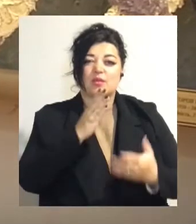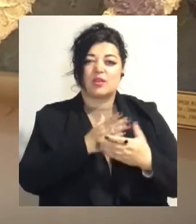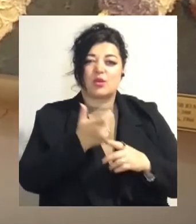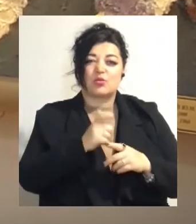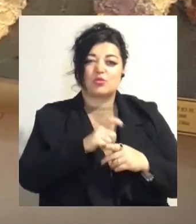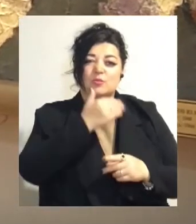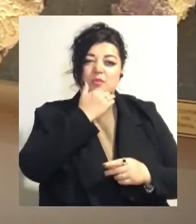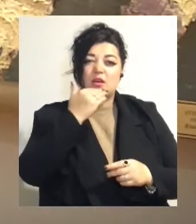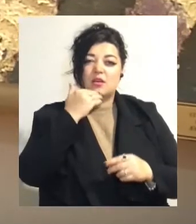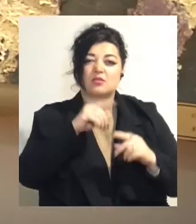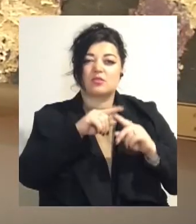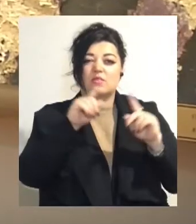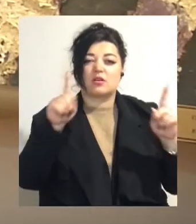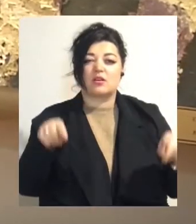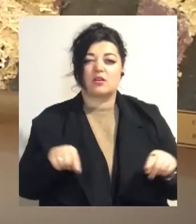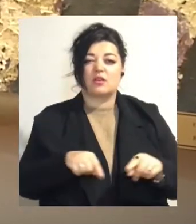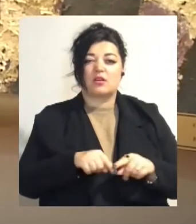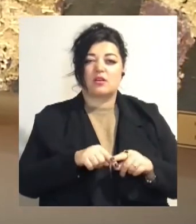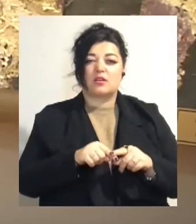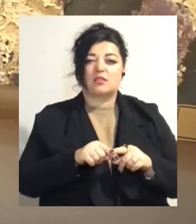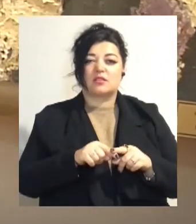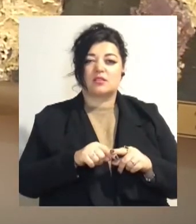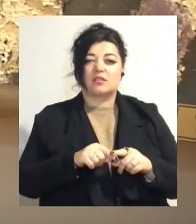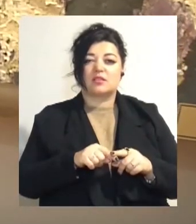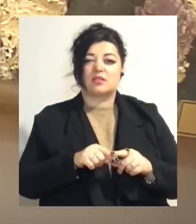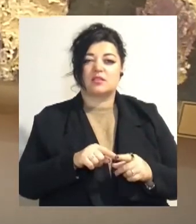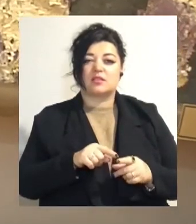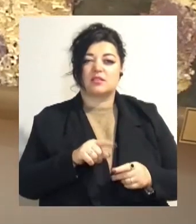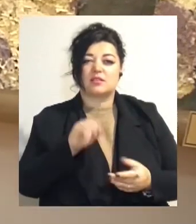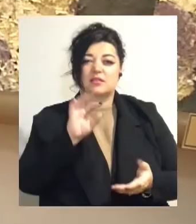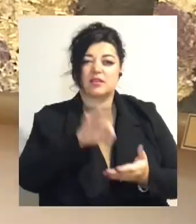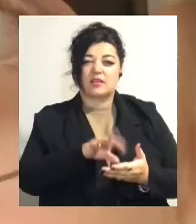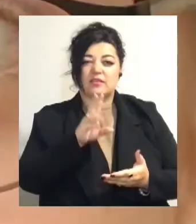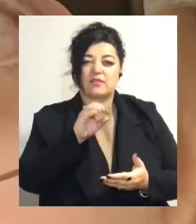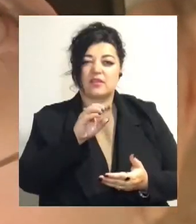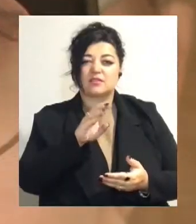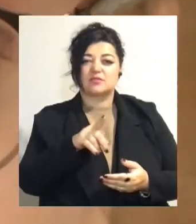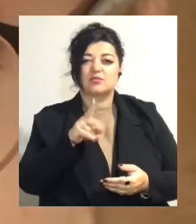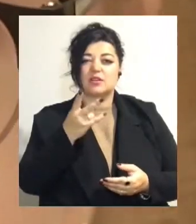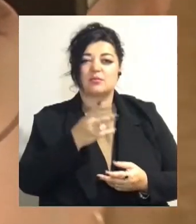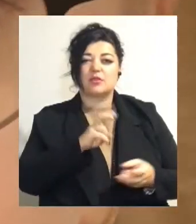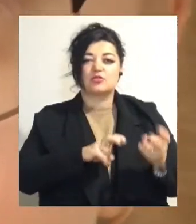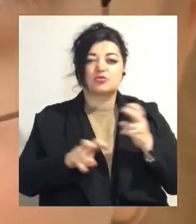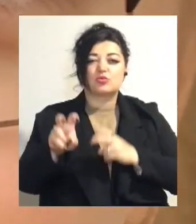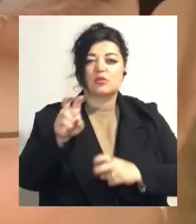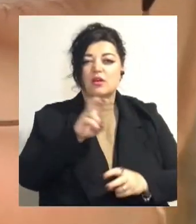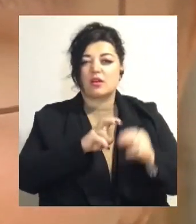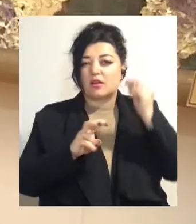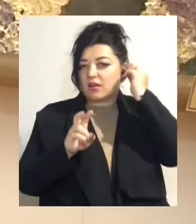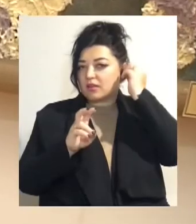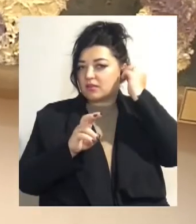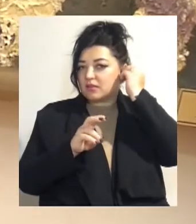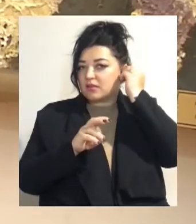ще тут дають ось такі квести, як тут треба шукати. Є деякі